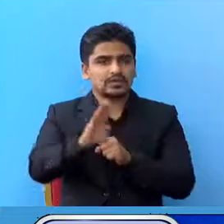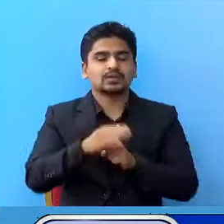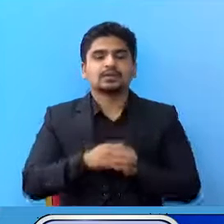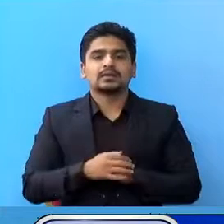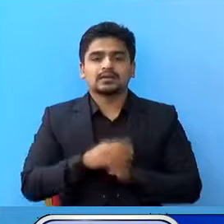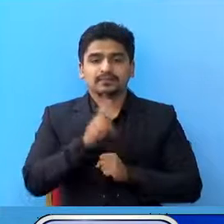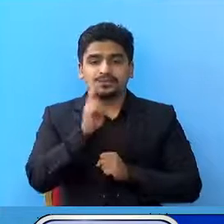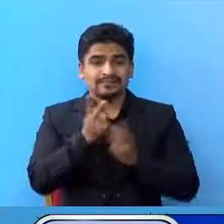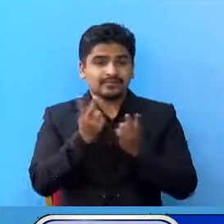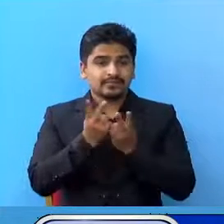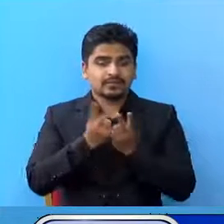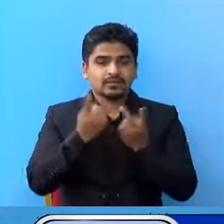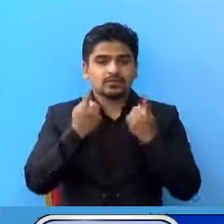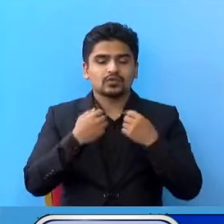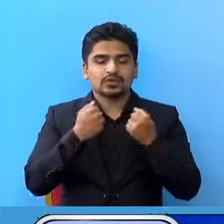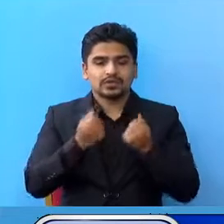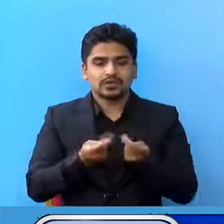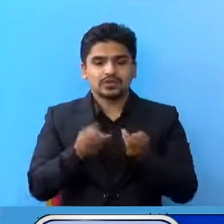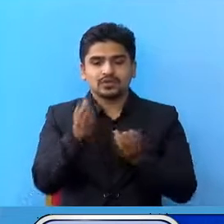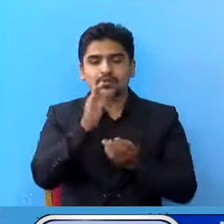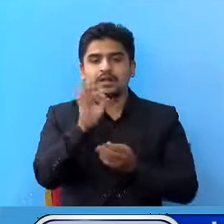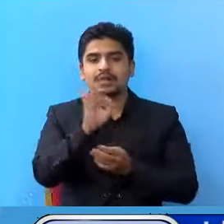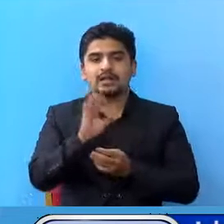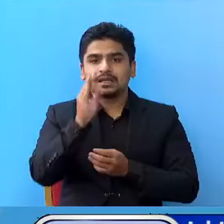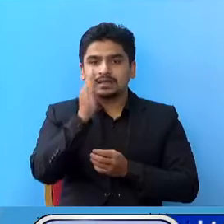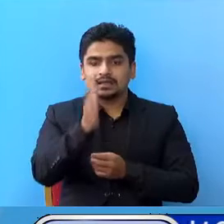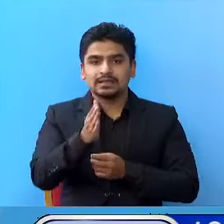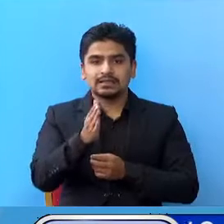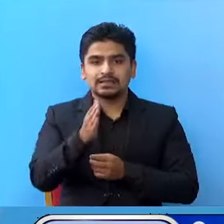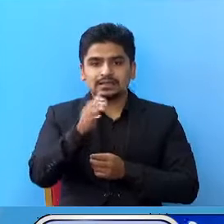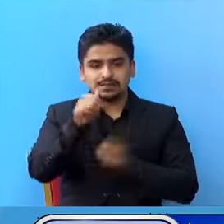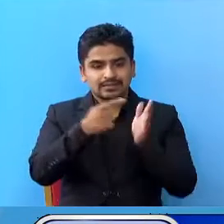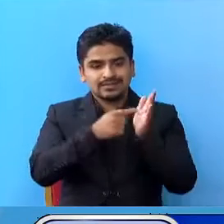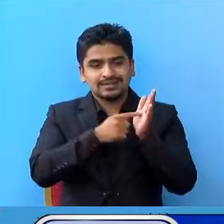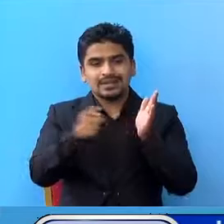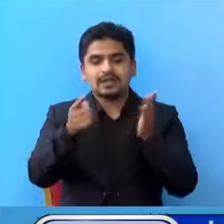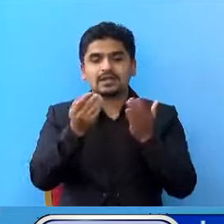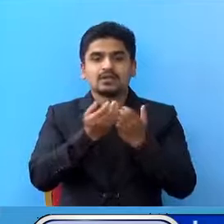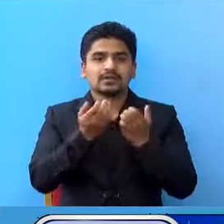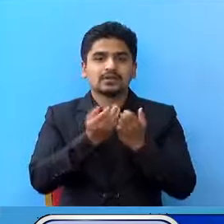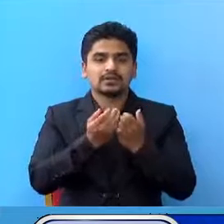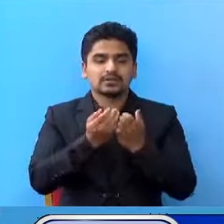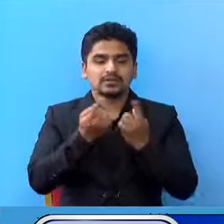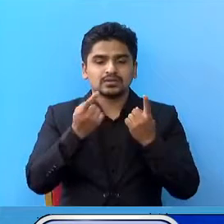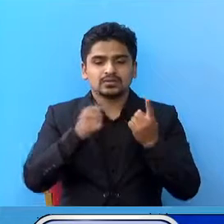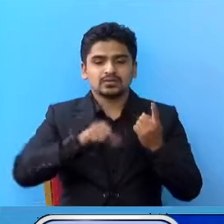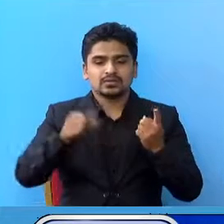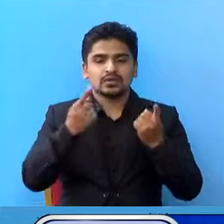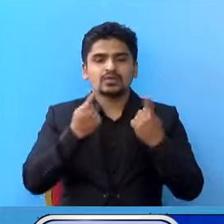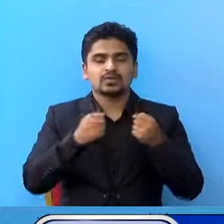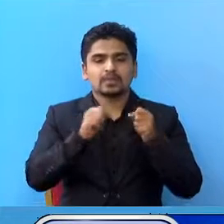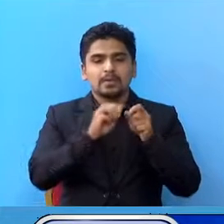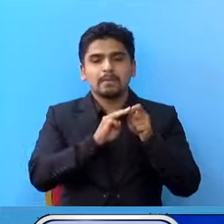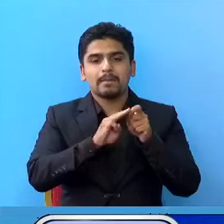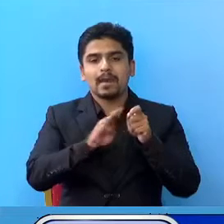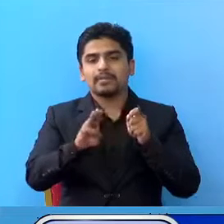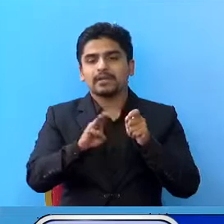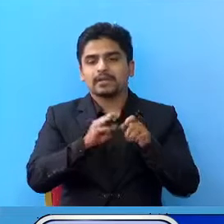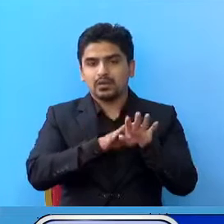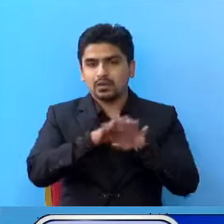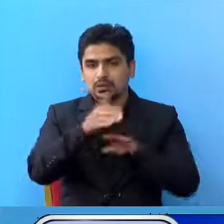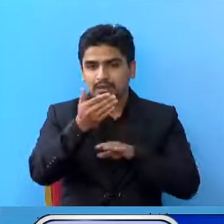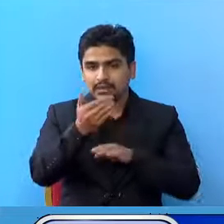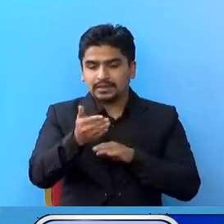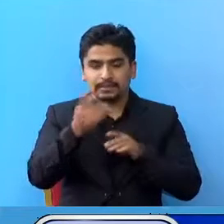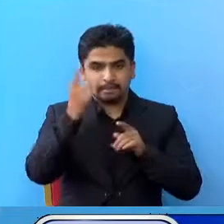तेस्तई स्वास्थ्य तथा जन्संक्या मंत्रा लेले जारी गरे का जनस्वास्थ्य का माद दंड हरू लाई